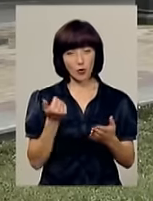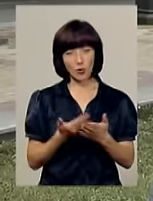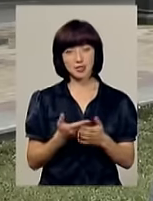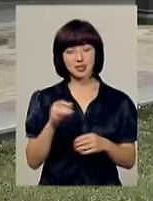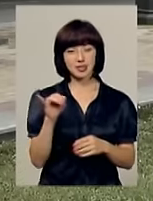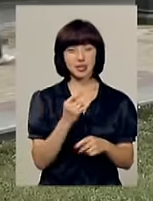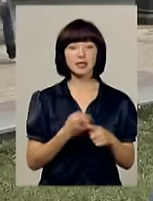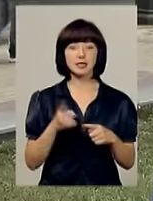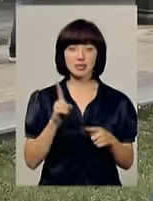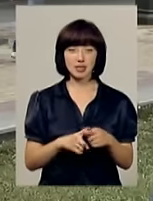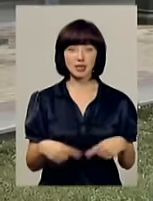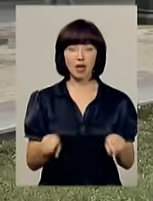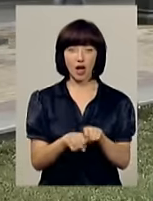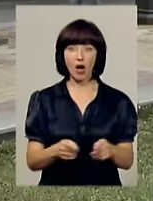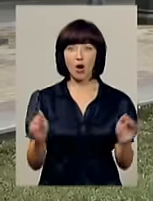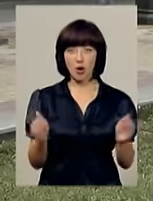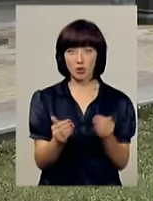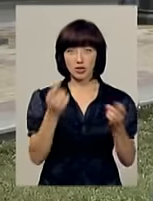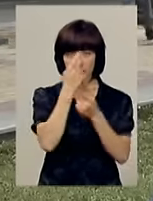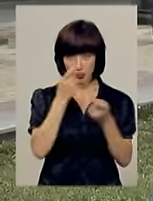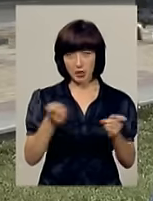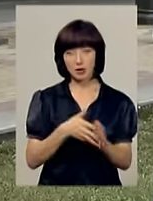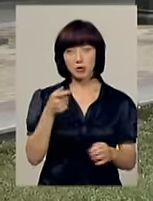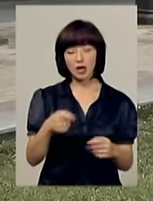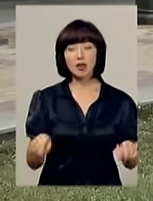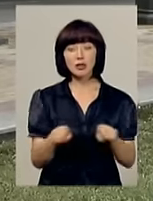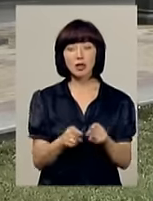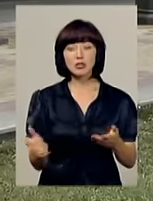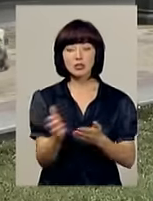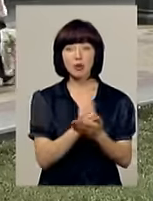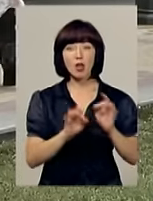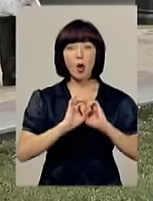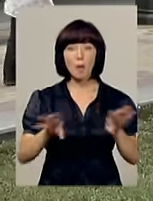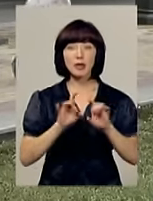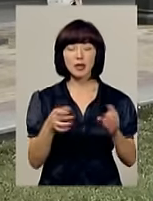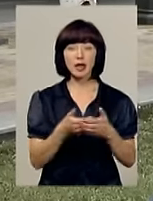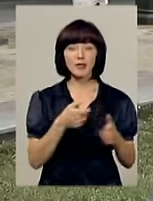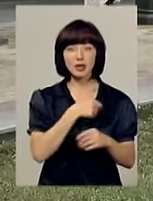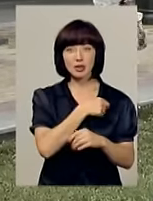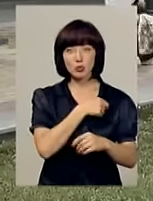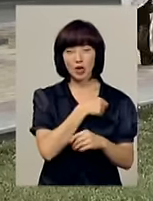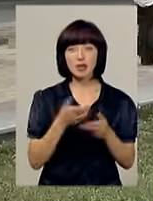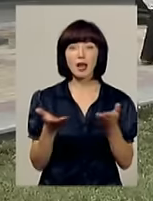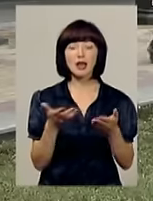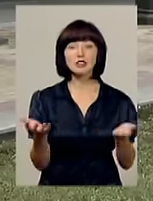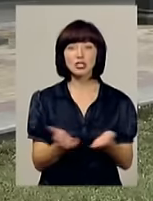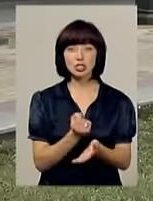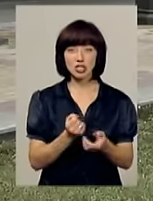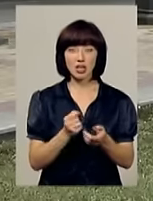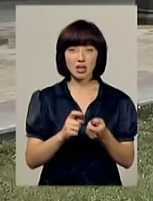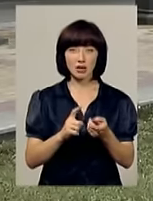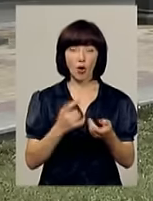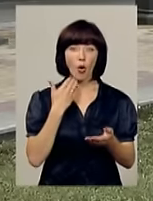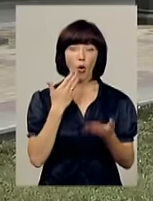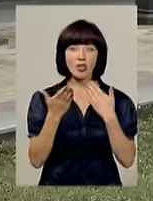І це, власне, така коротка інформація, яку ми подали. Також ми зібрали коментарі від депутатів, в яких ми знайшли контакти